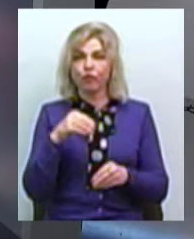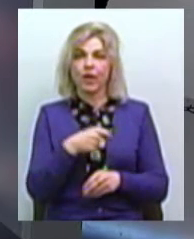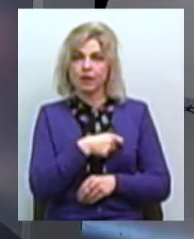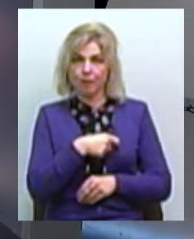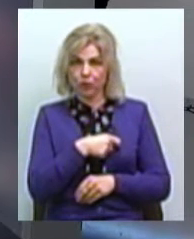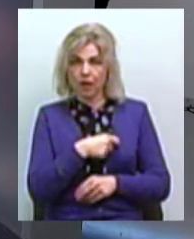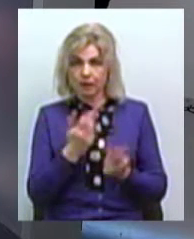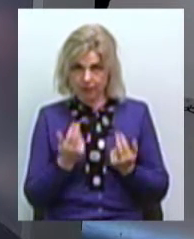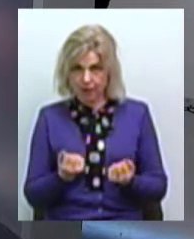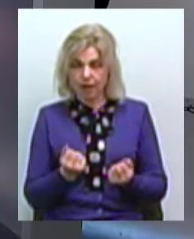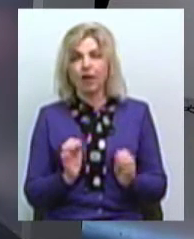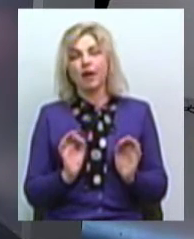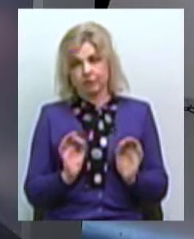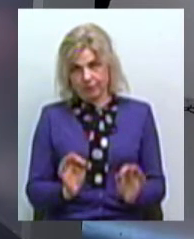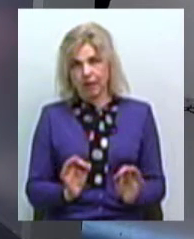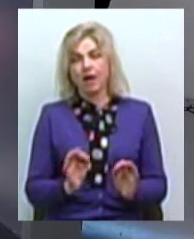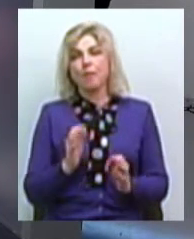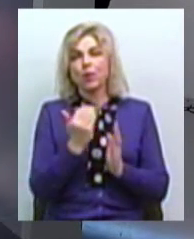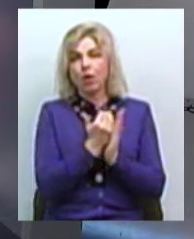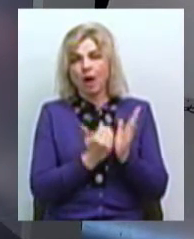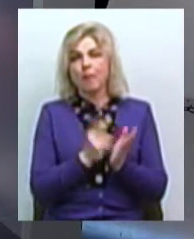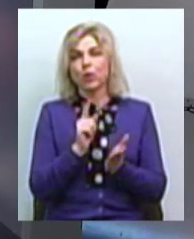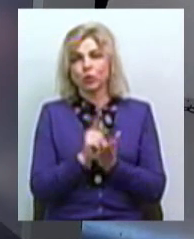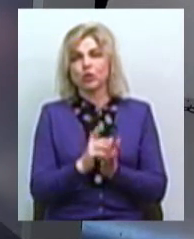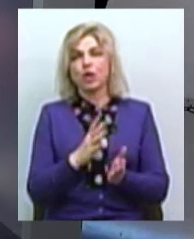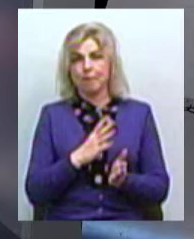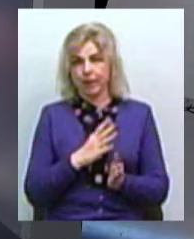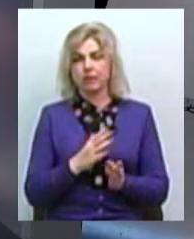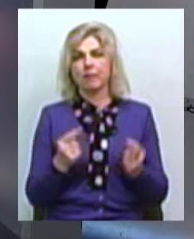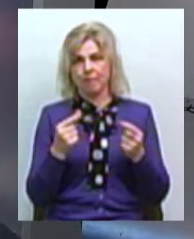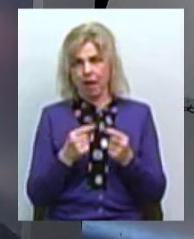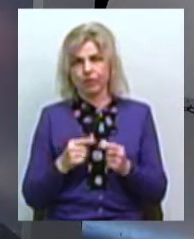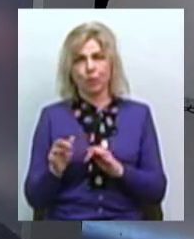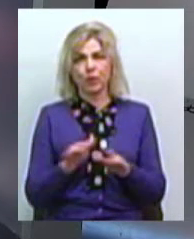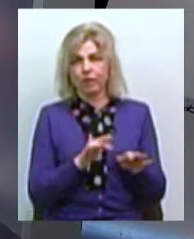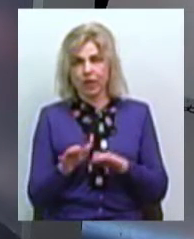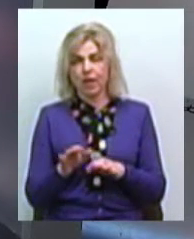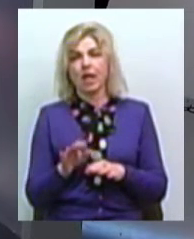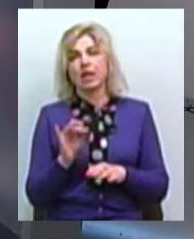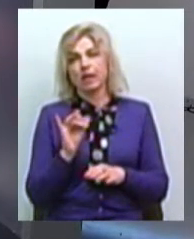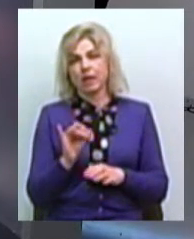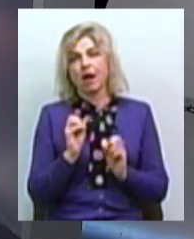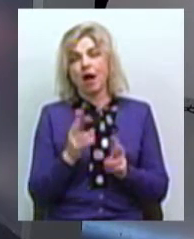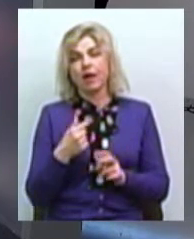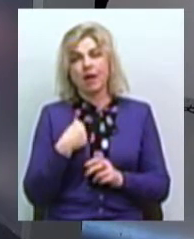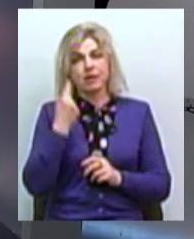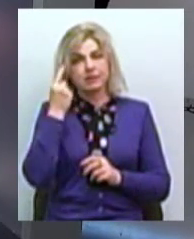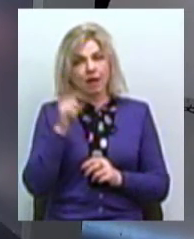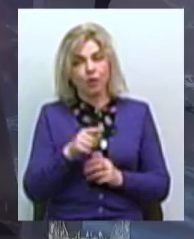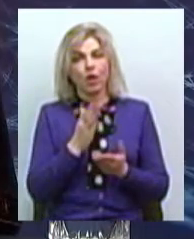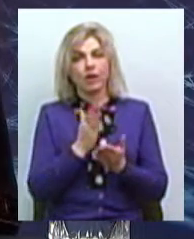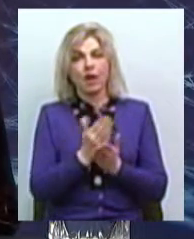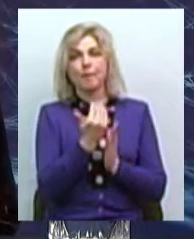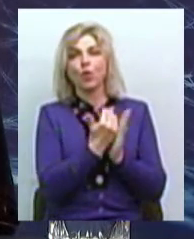так? Так, звичайно. Тобто сама програма має пройти певну процедуру, як звичайно, як і решта програм. Наскільки я знаю, ще є програма